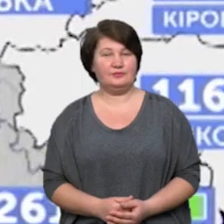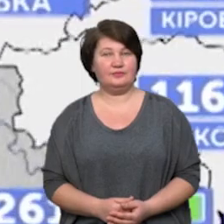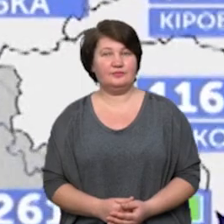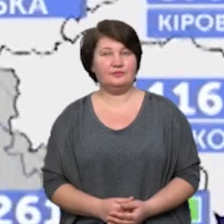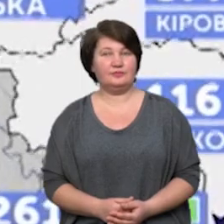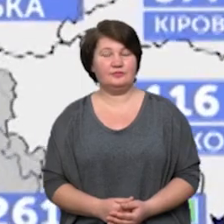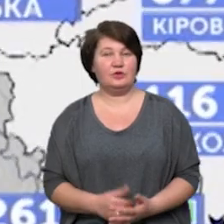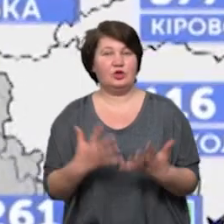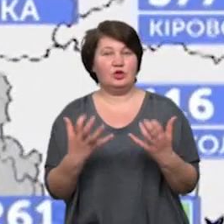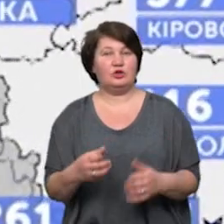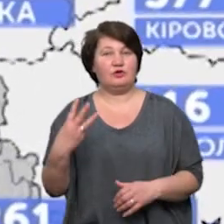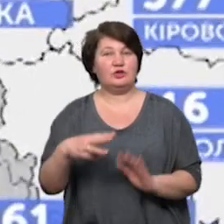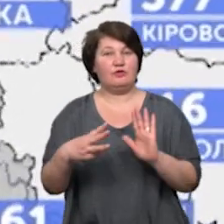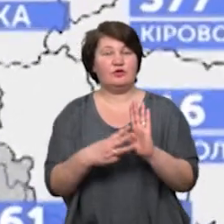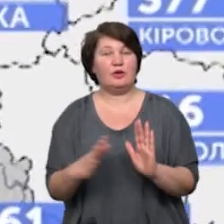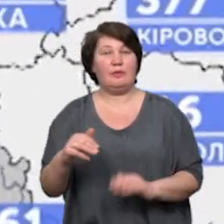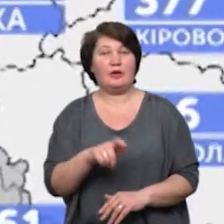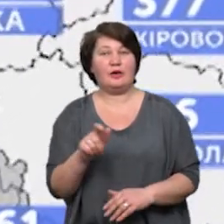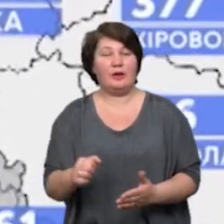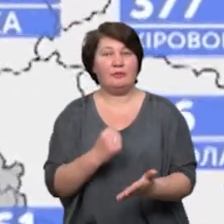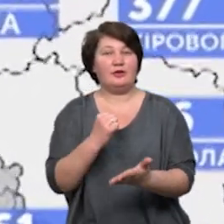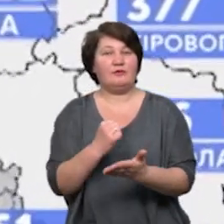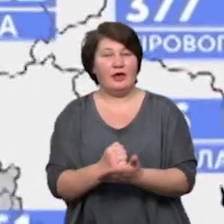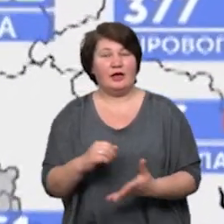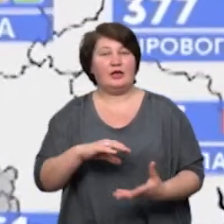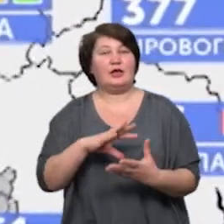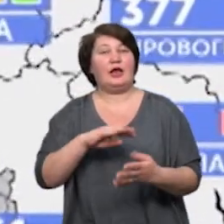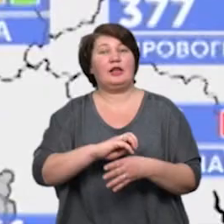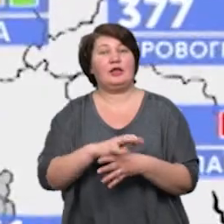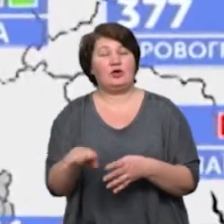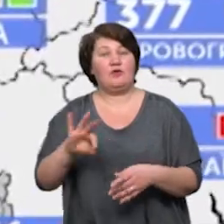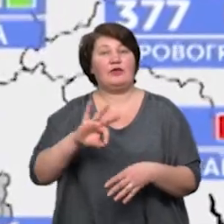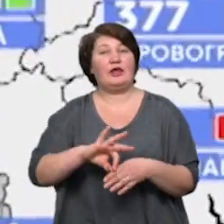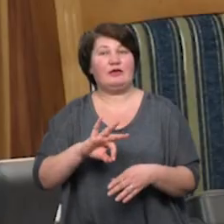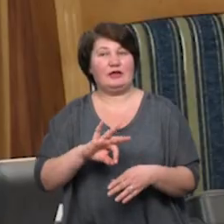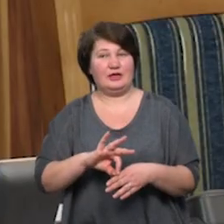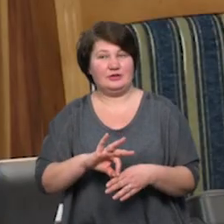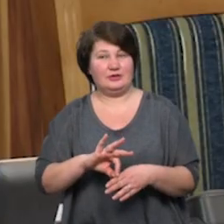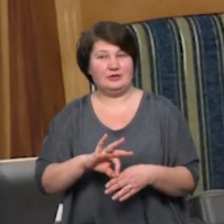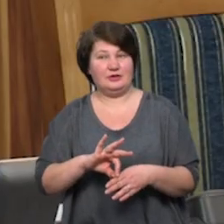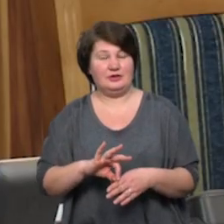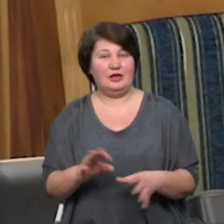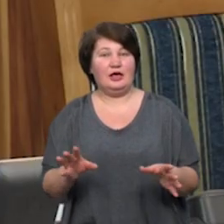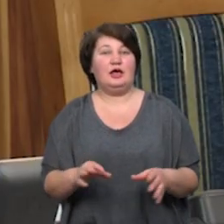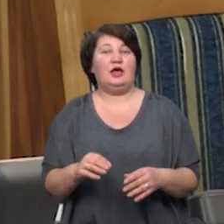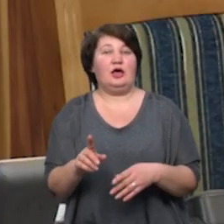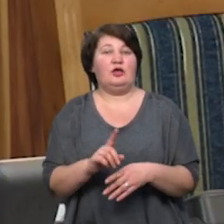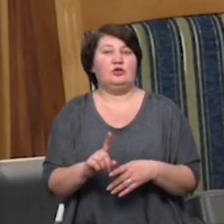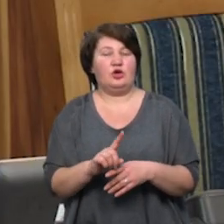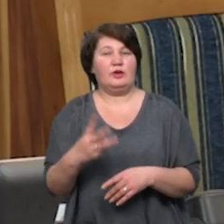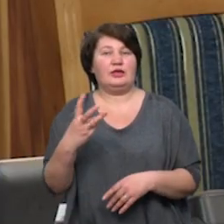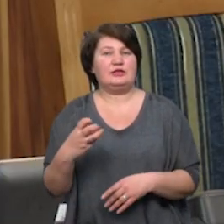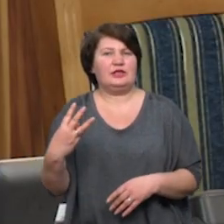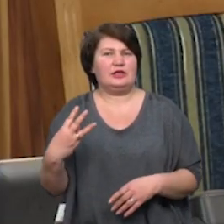Ще у 38-й Прикарпаттів підтвердили діагноз COVID-19. Разом зроблено 337